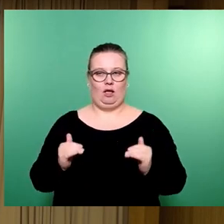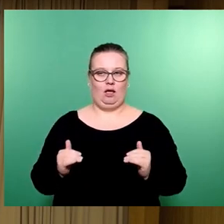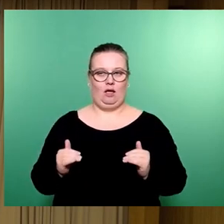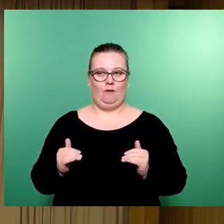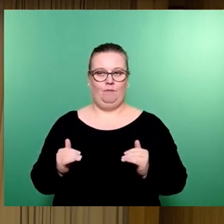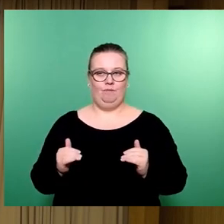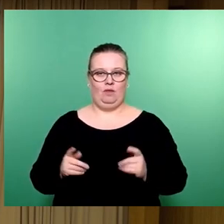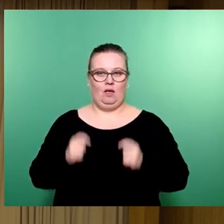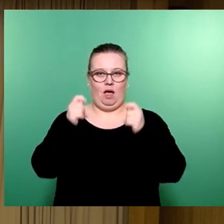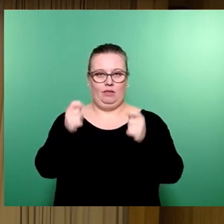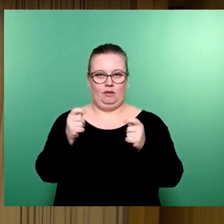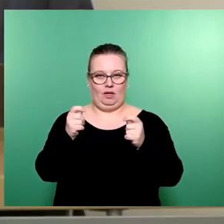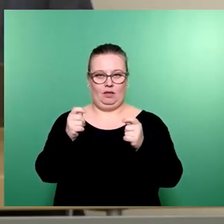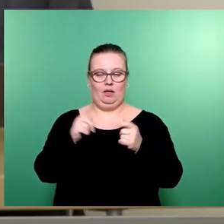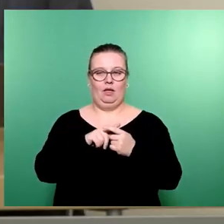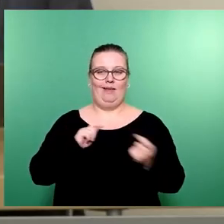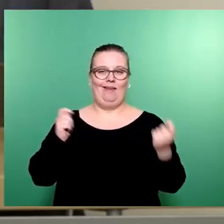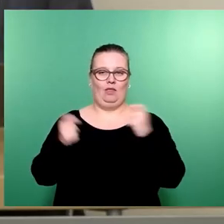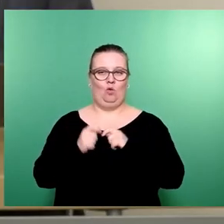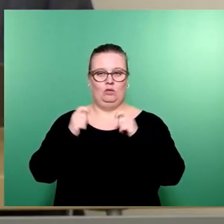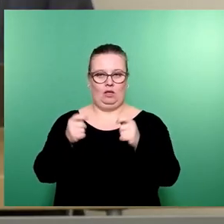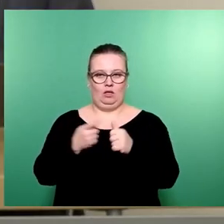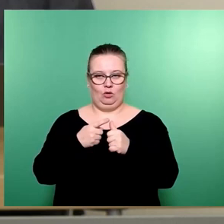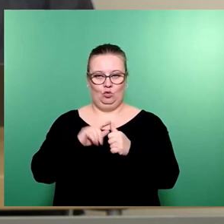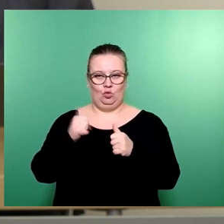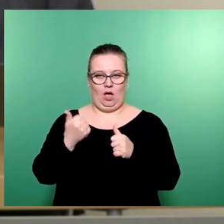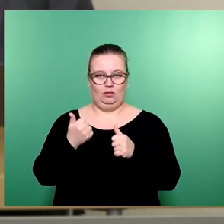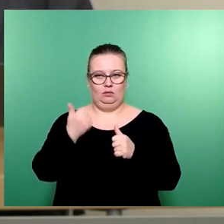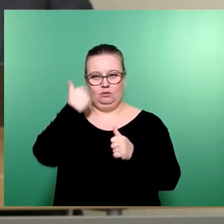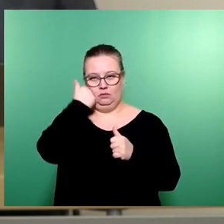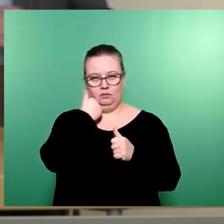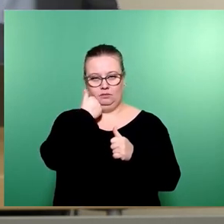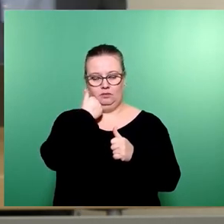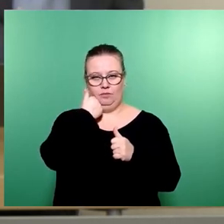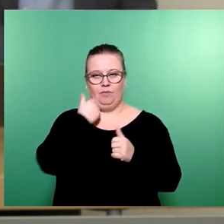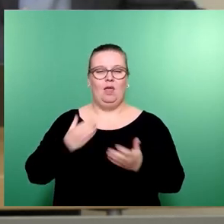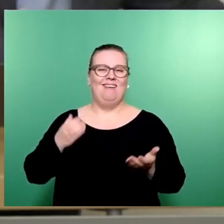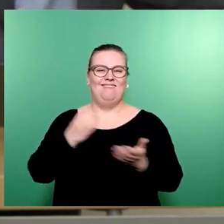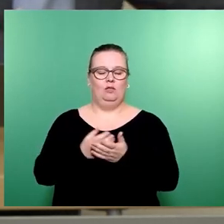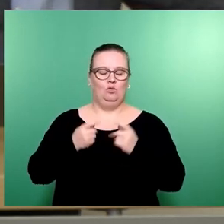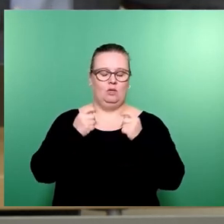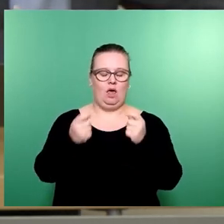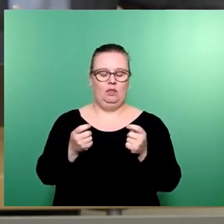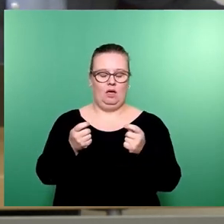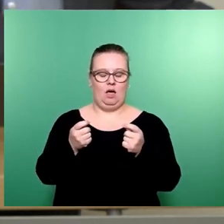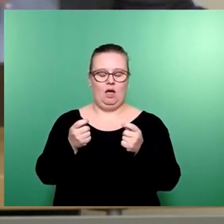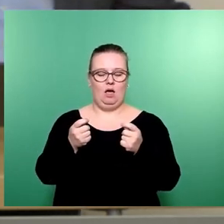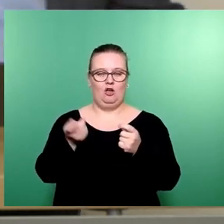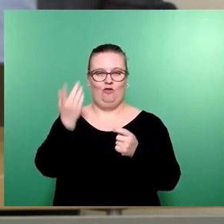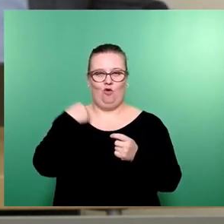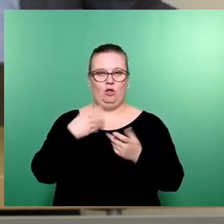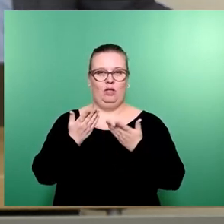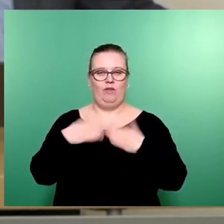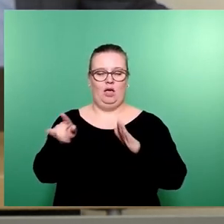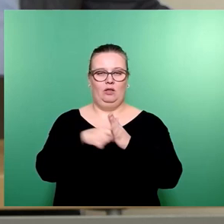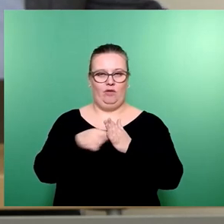Änderungsanträge durch. Zunächst darf ich den Ersetzungsantrag der Freien Wähler,